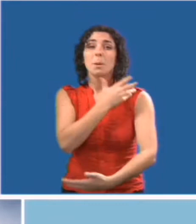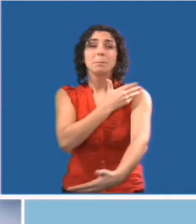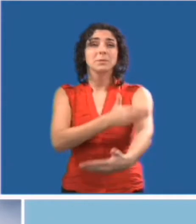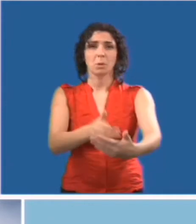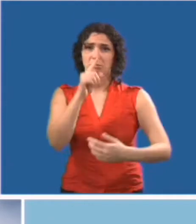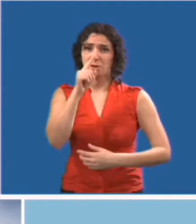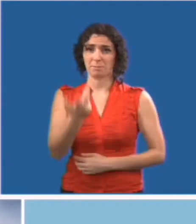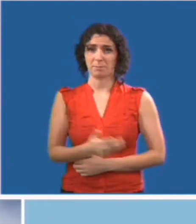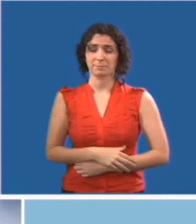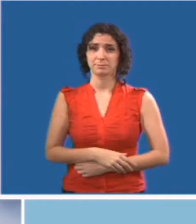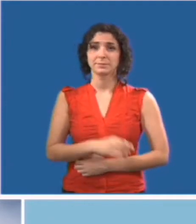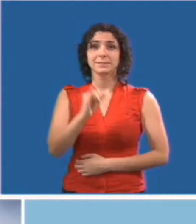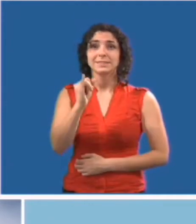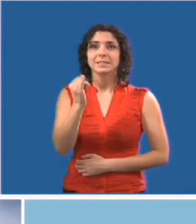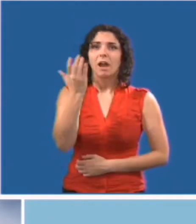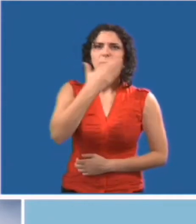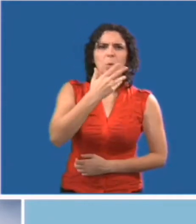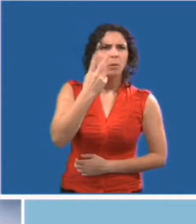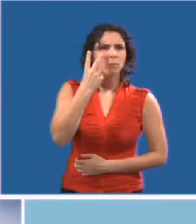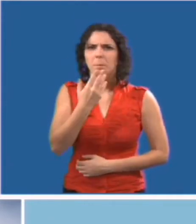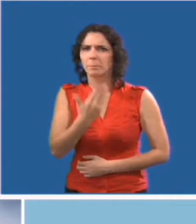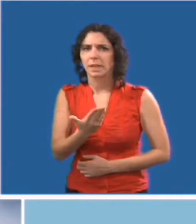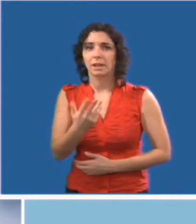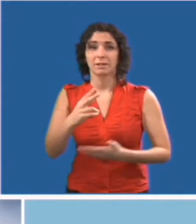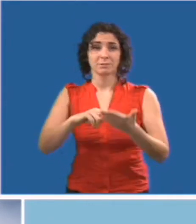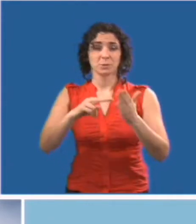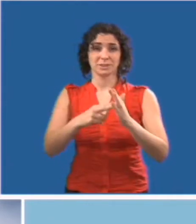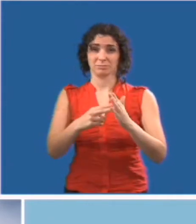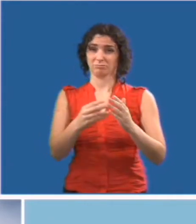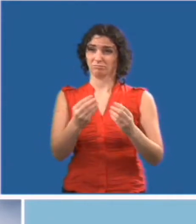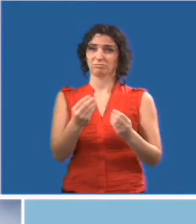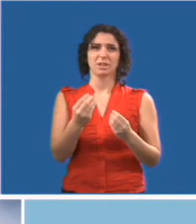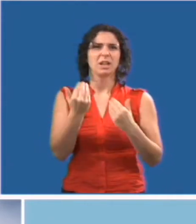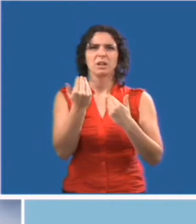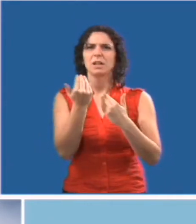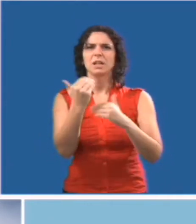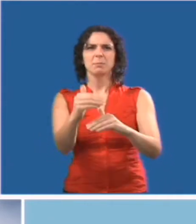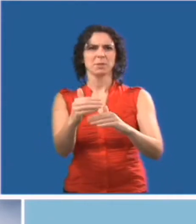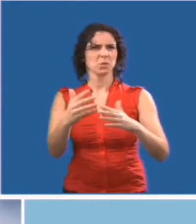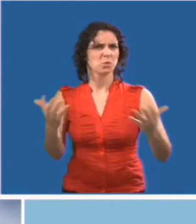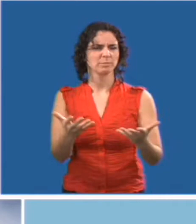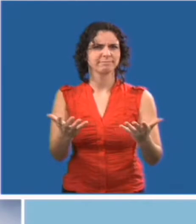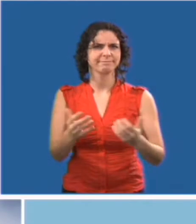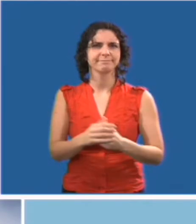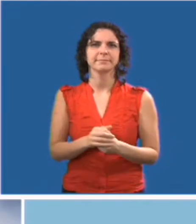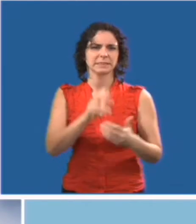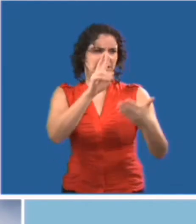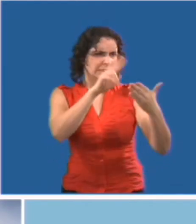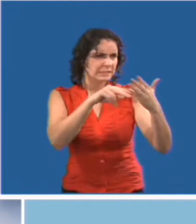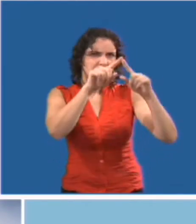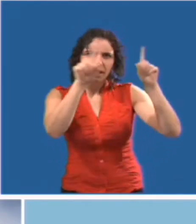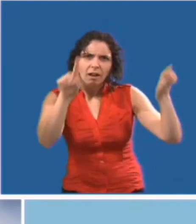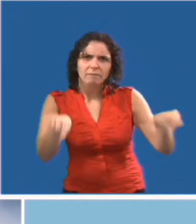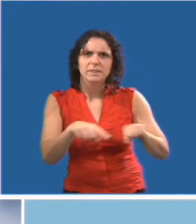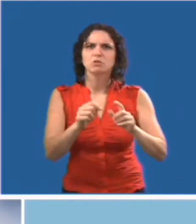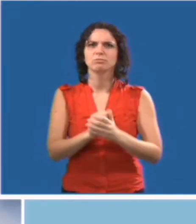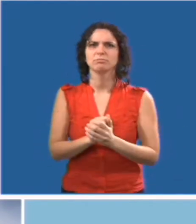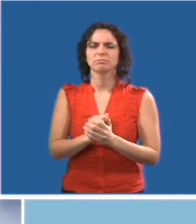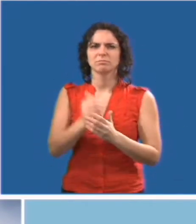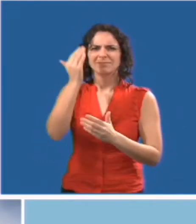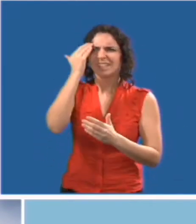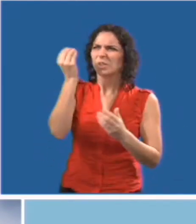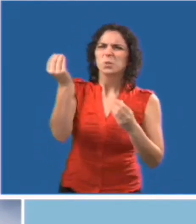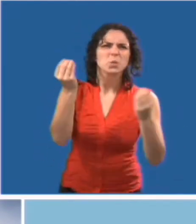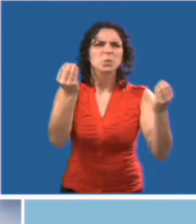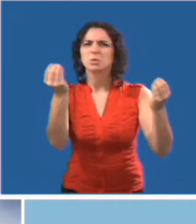peut limiter la capacité d'une personne de lire des indications, de trouver des points de repère ou